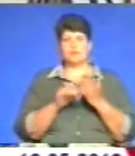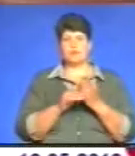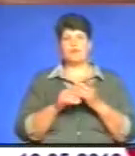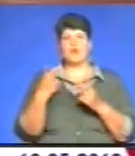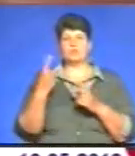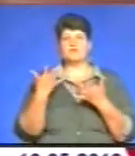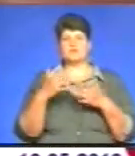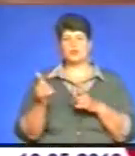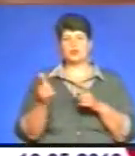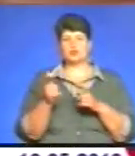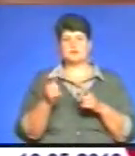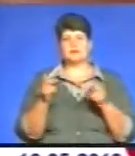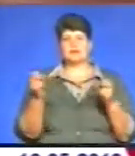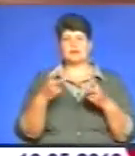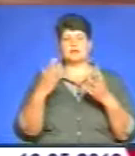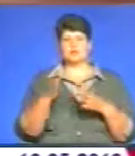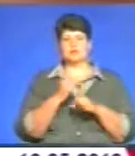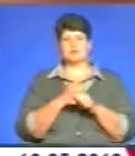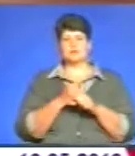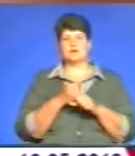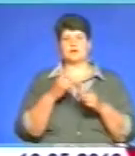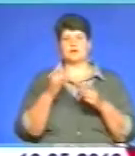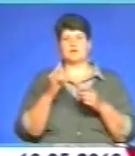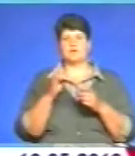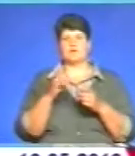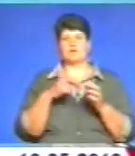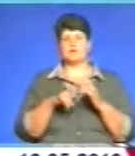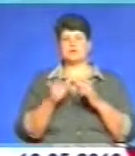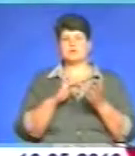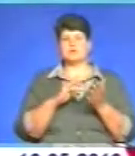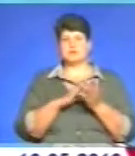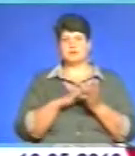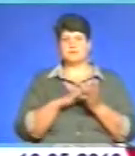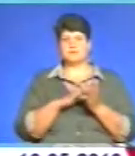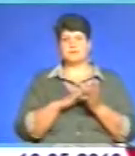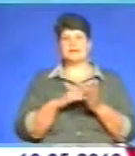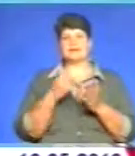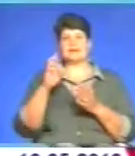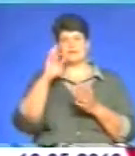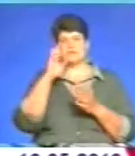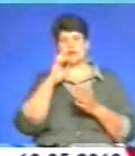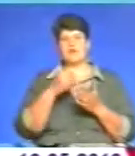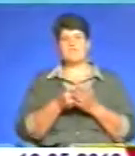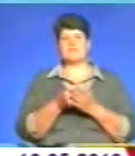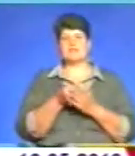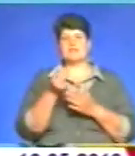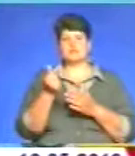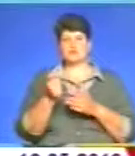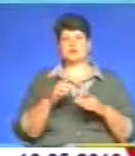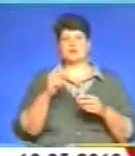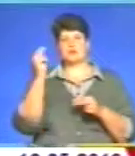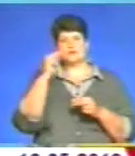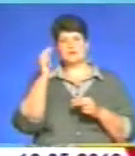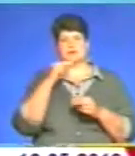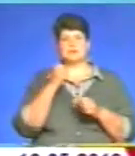фахівців, які працюватимуть у перинатальному центрі. Держава фінансує тренінги лікарів, які працюють у